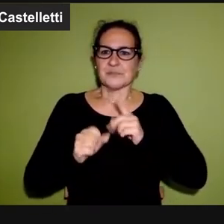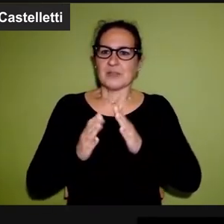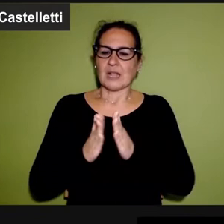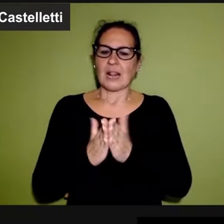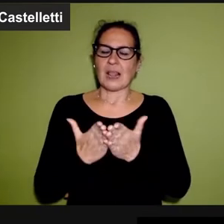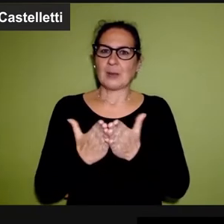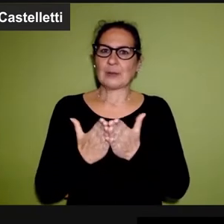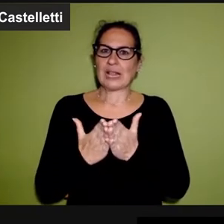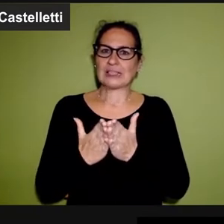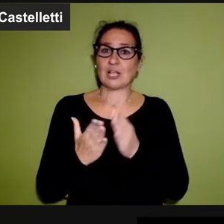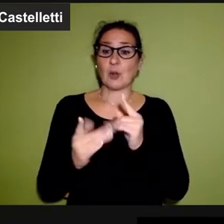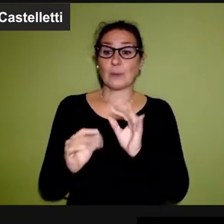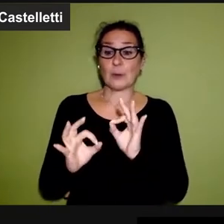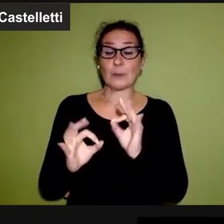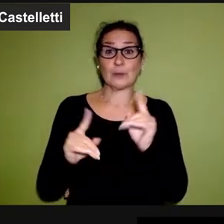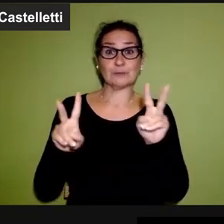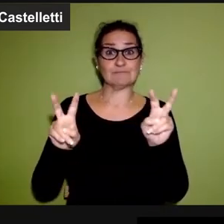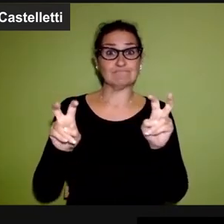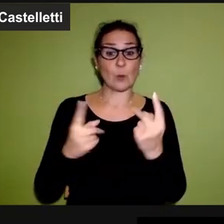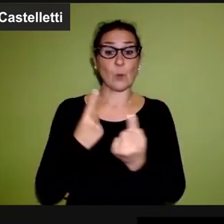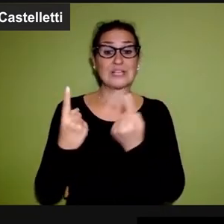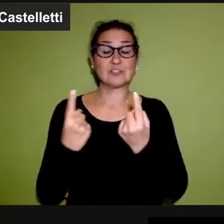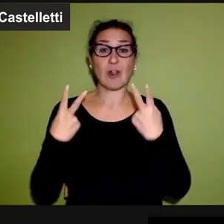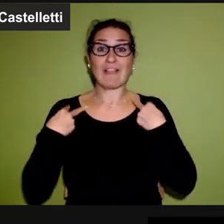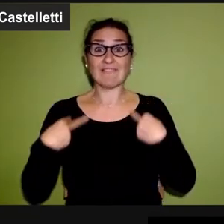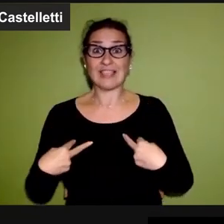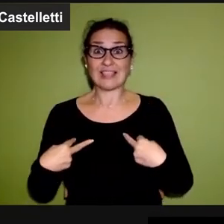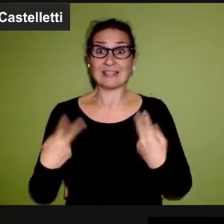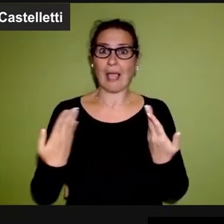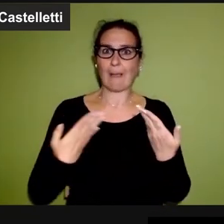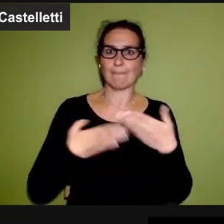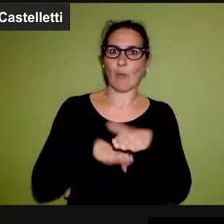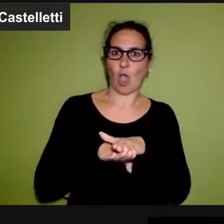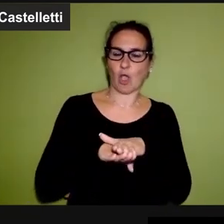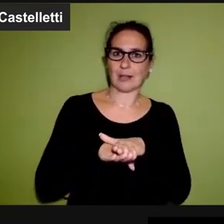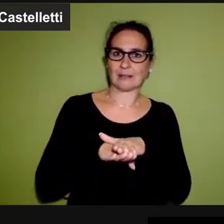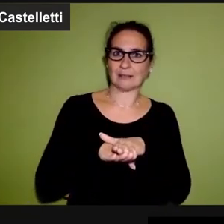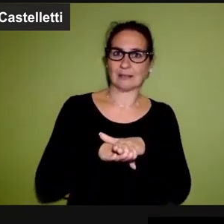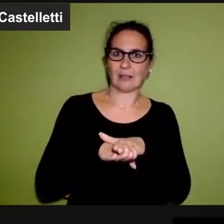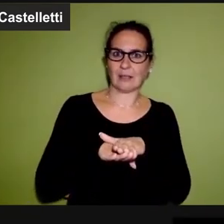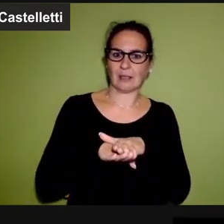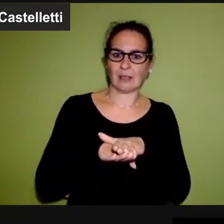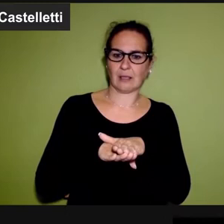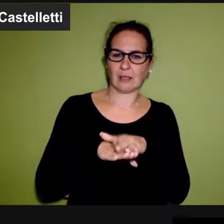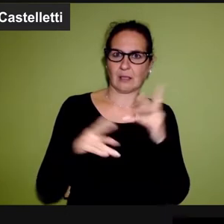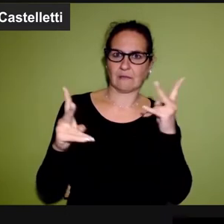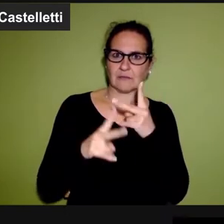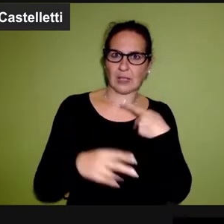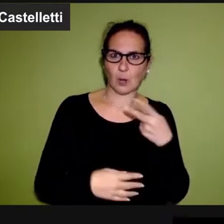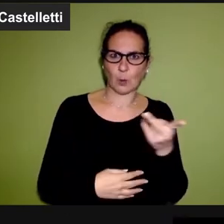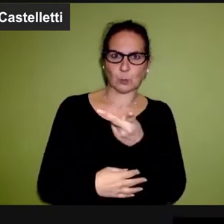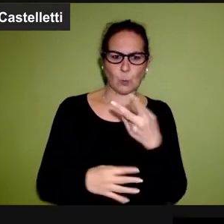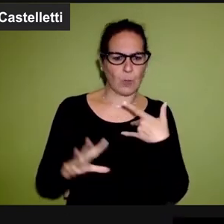librettino si chiama appunto Questione di vita e di morte, perché le due cose sono